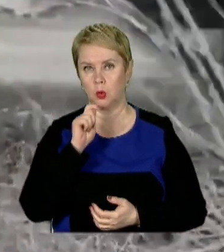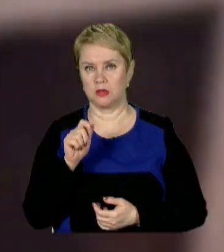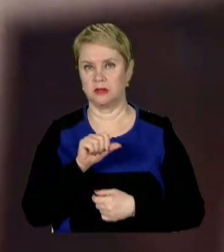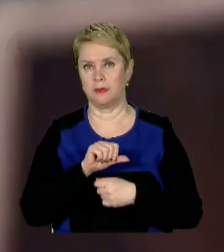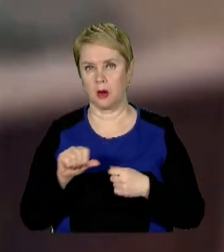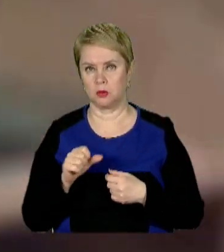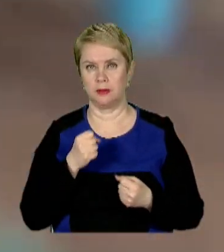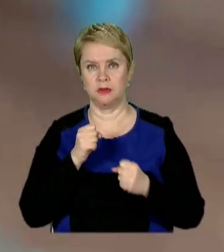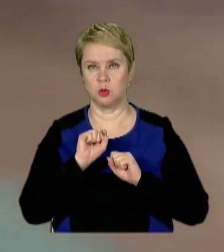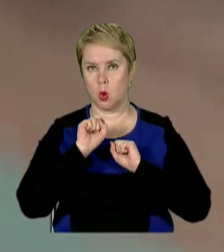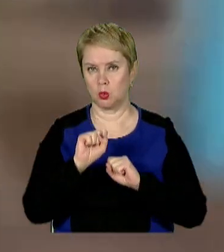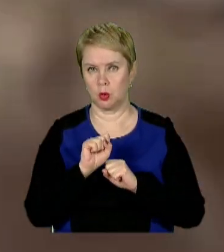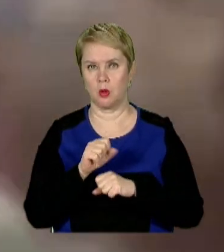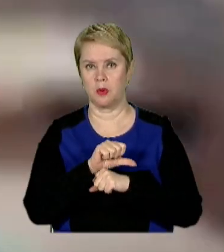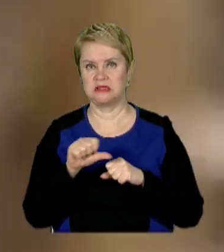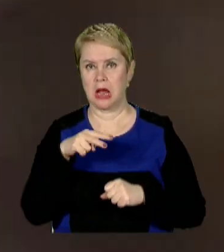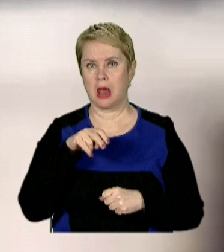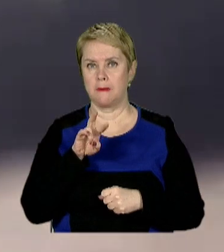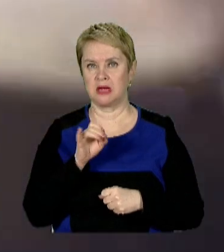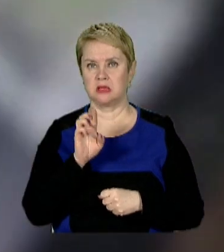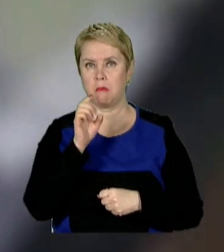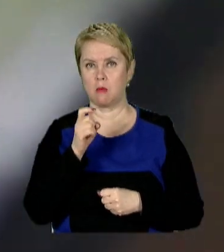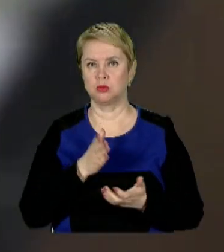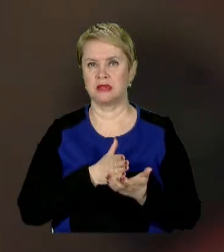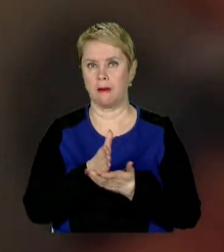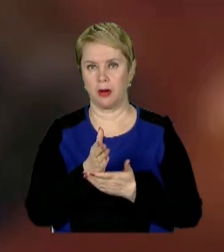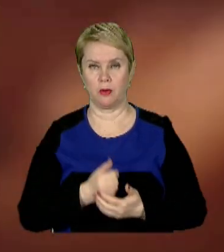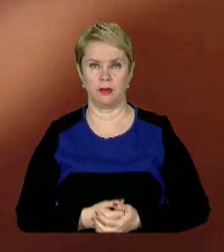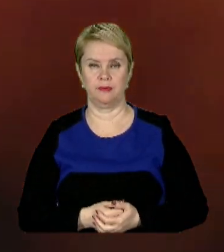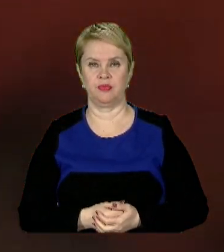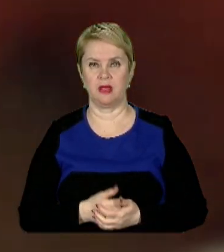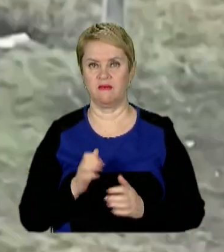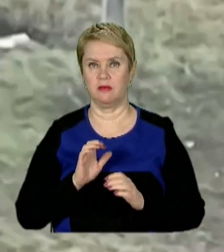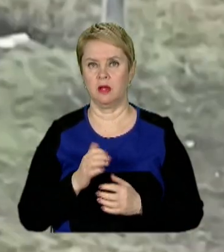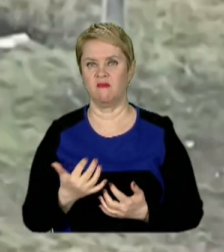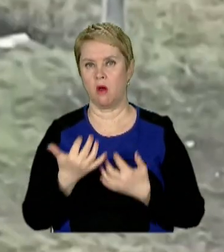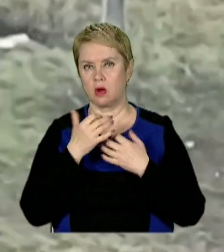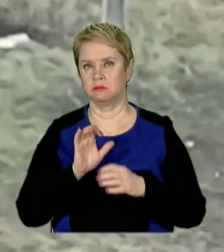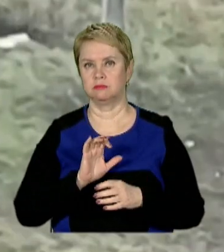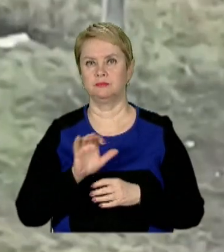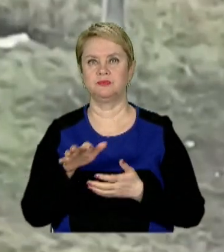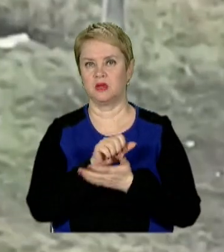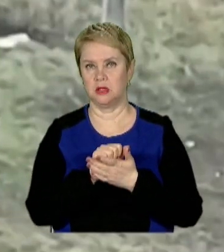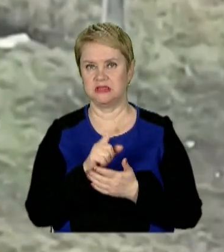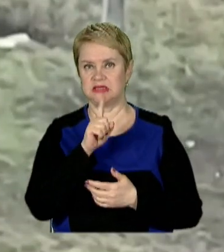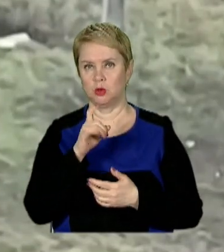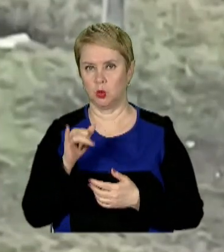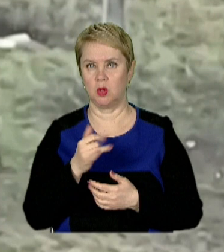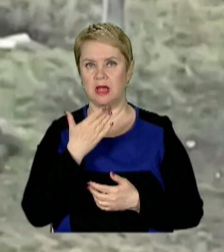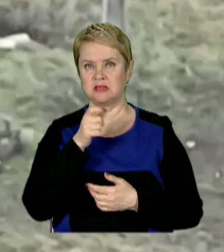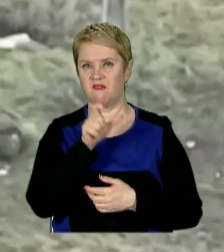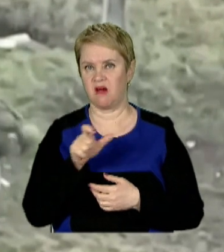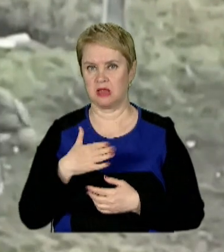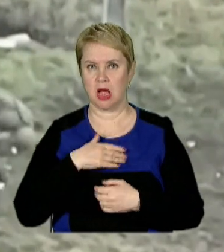прикордонники міцно утримують позиції на Лиманському та Бахмутському напрямках. Відбивають ворожі атаки під розділями ЗСУ і Нацгвардії.